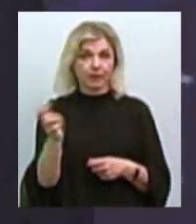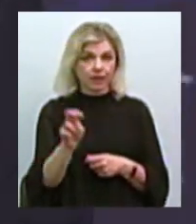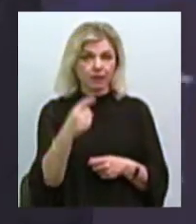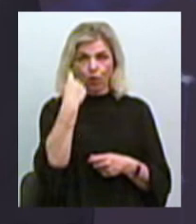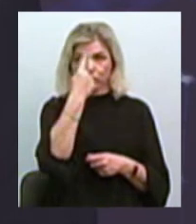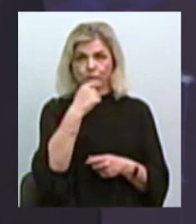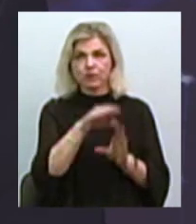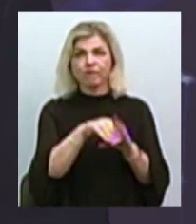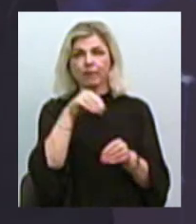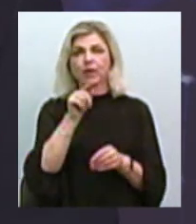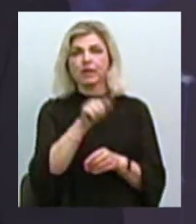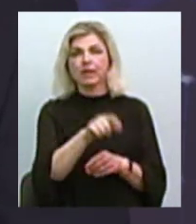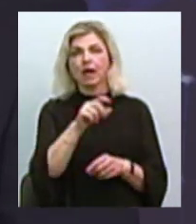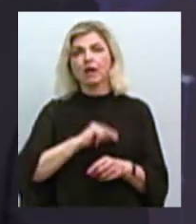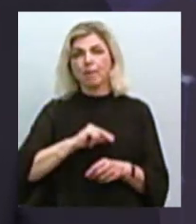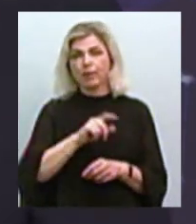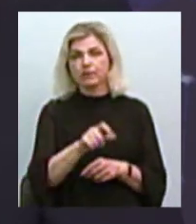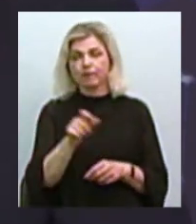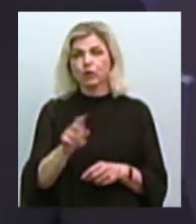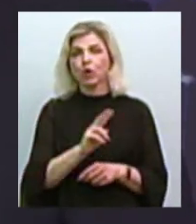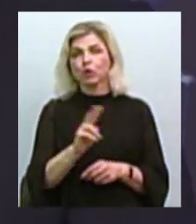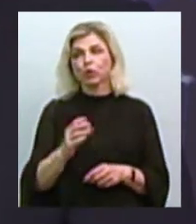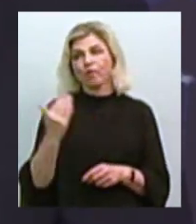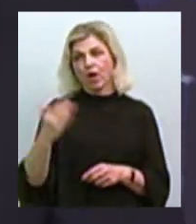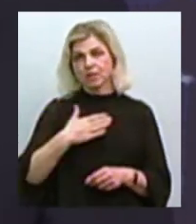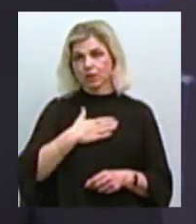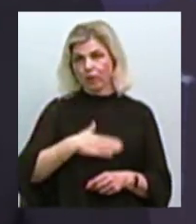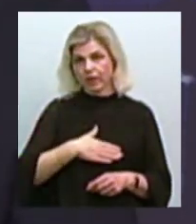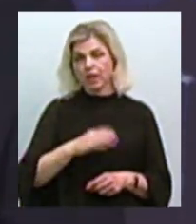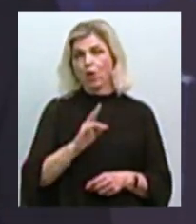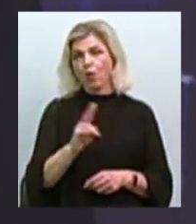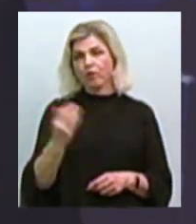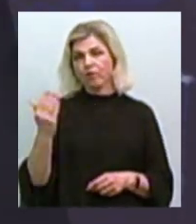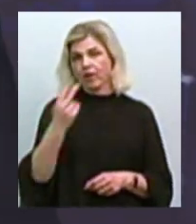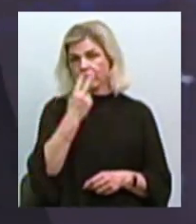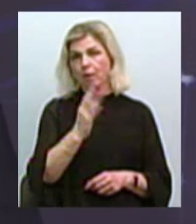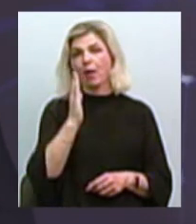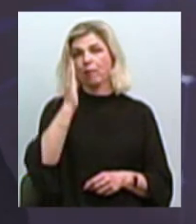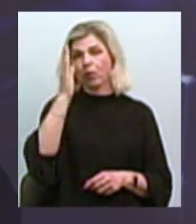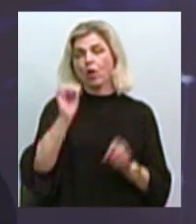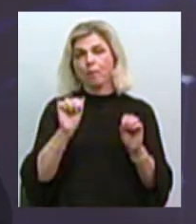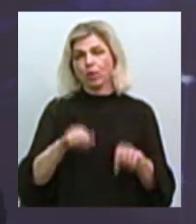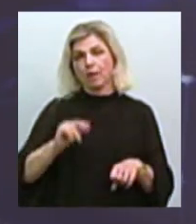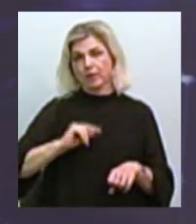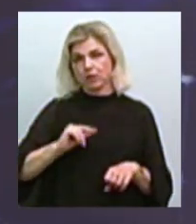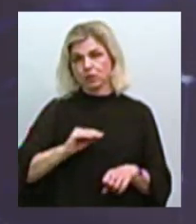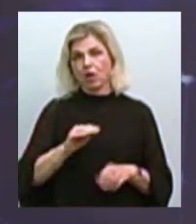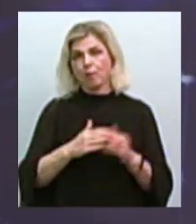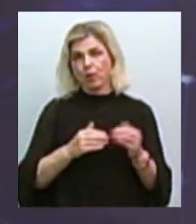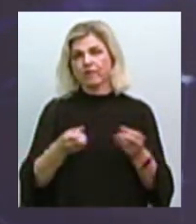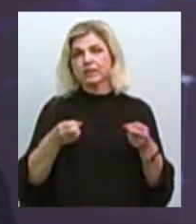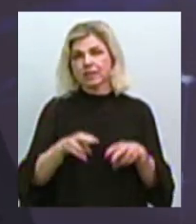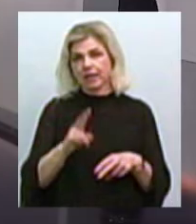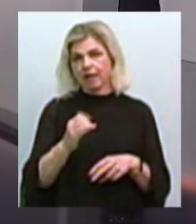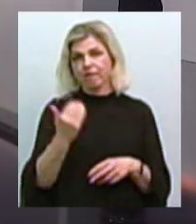особисто підібрати уже тих працівників, які б вас задовільнили і яких ви бачите в майбутньому, які б могли працювати професійно у вас на